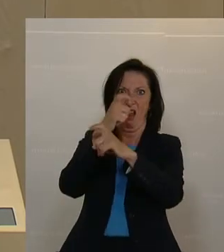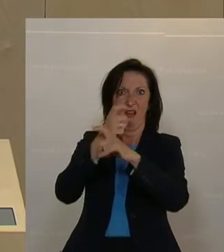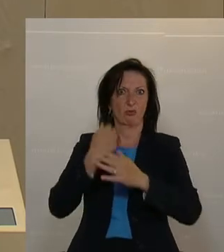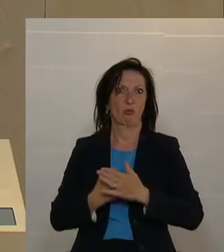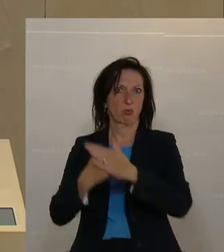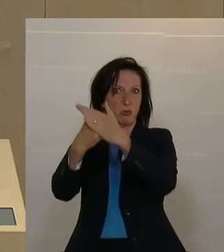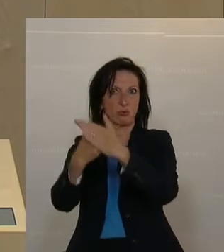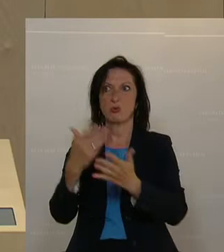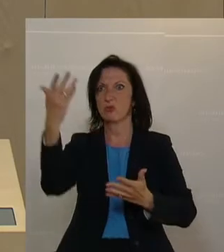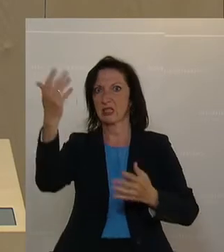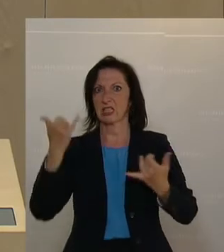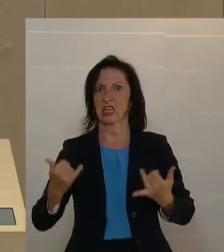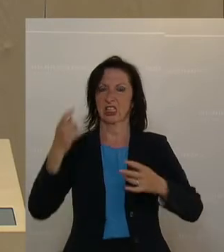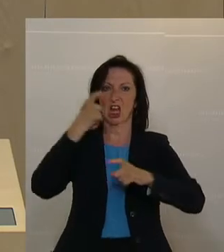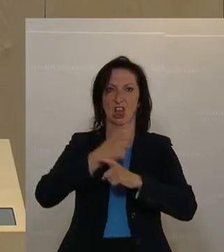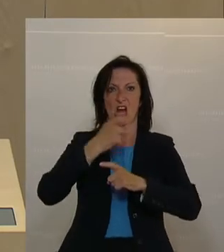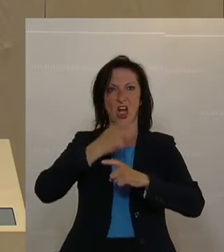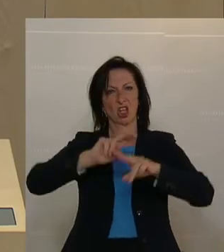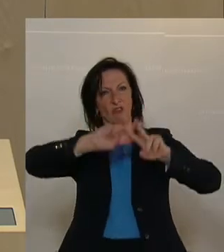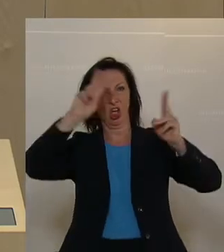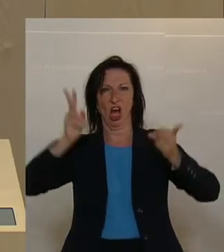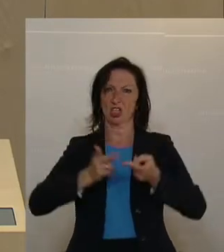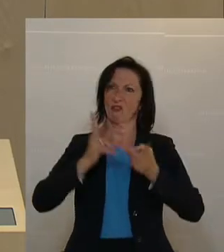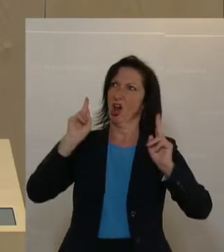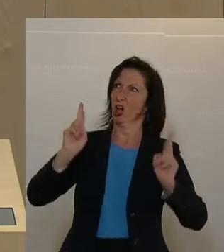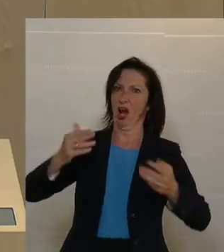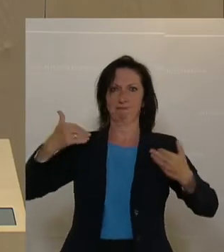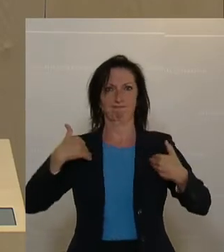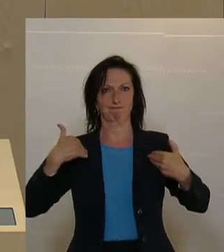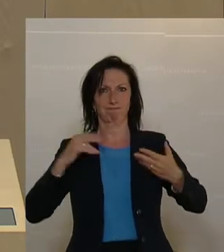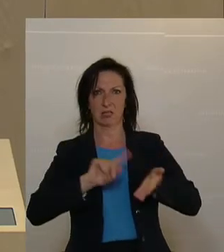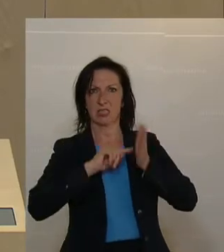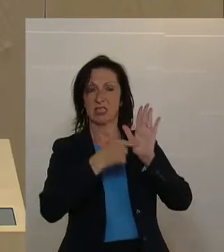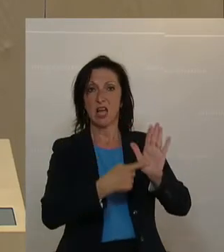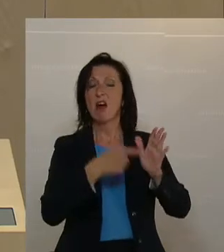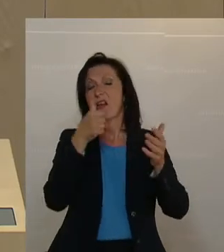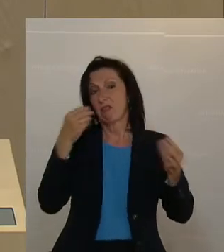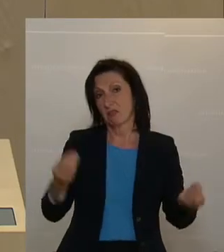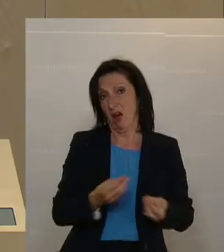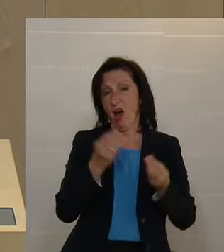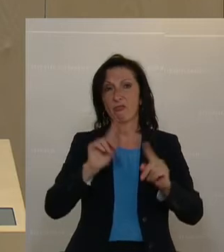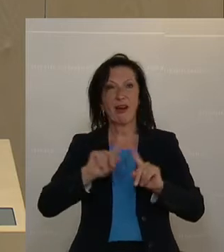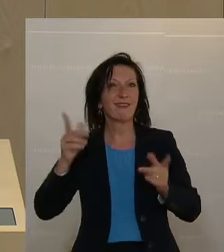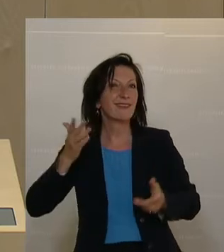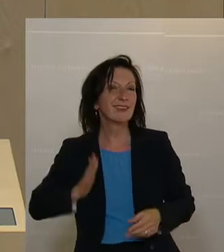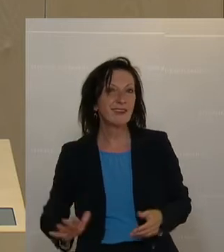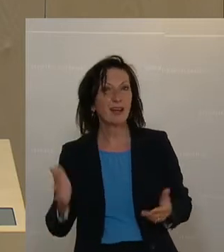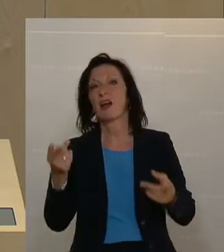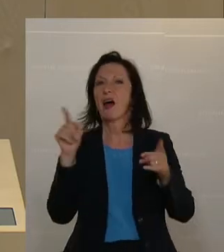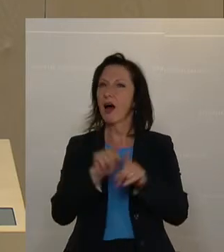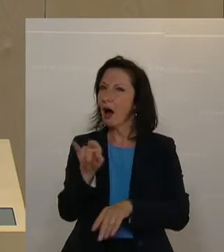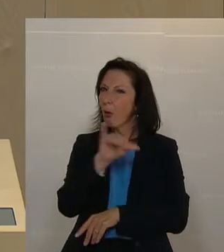Ruf in der Welt aufzupolieren, aber auf der anderen Seite war es auch nicht uninteressant zu